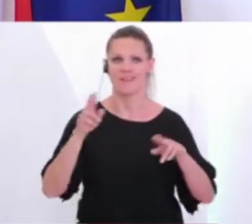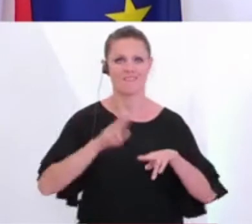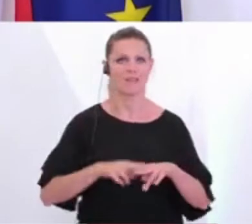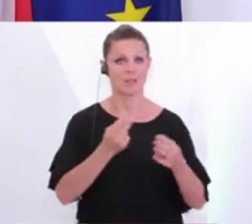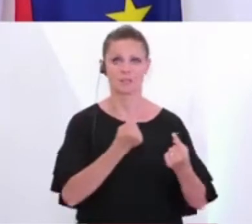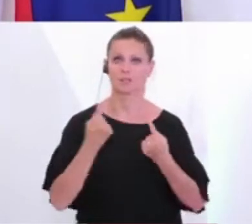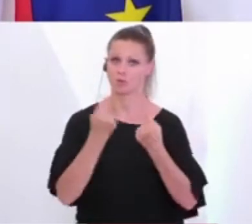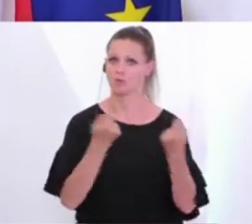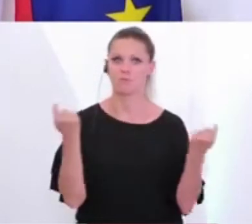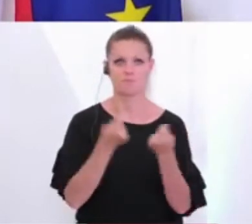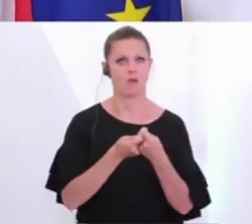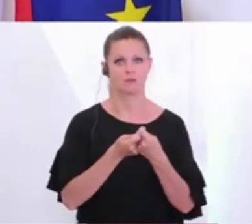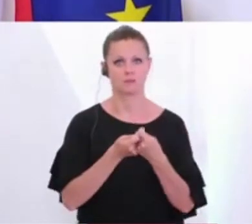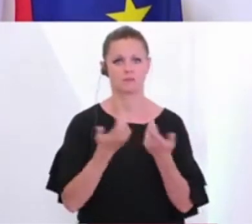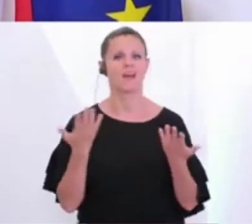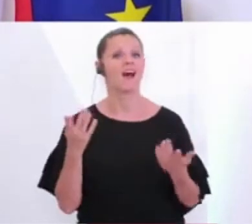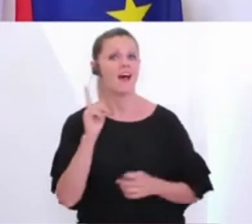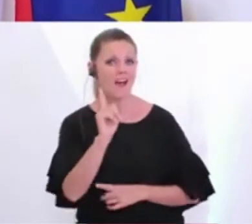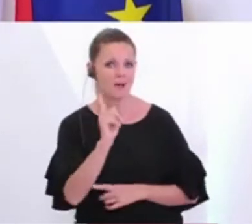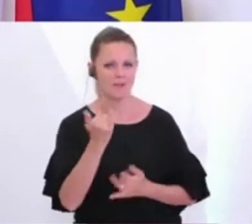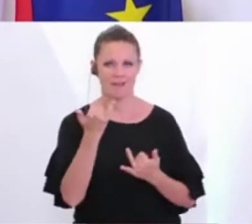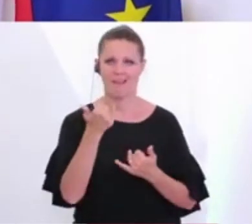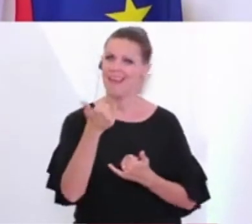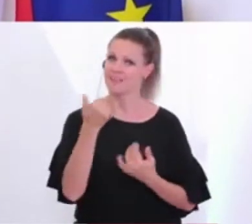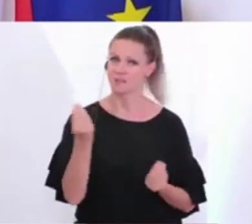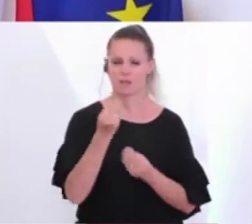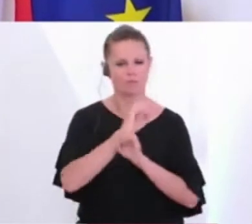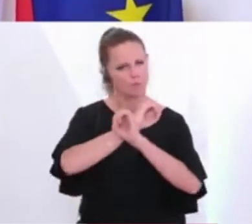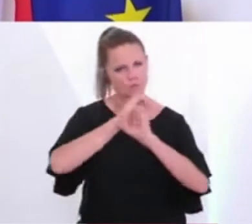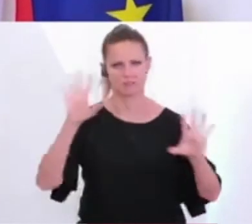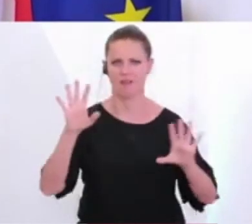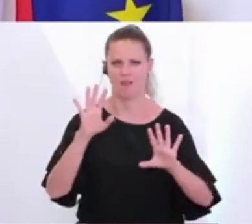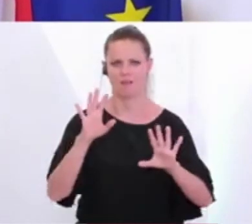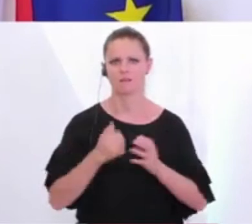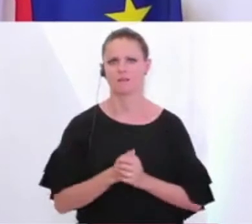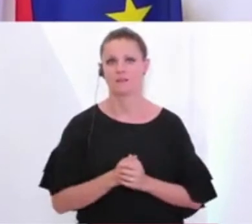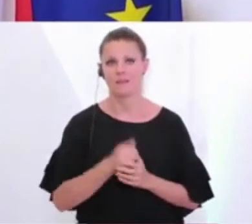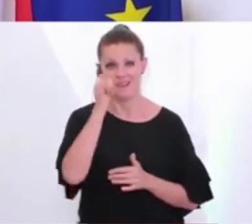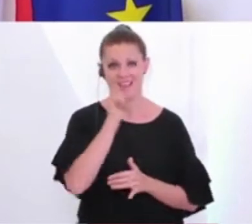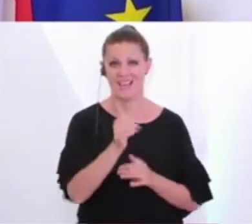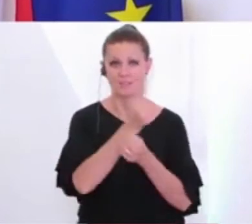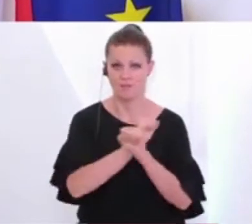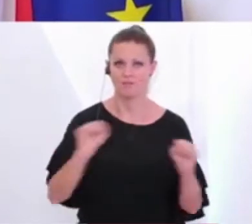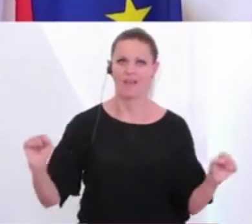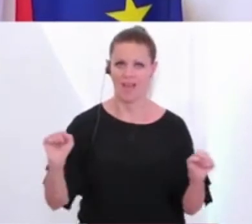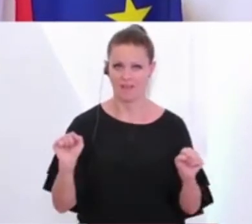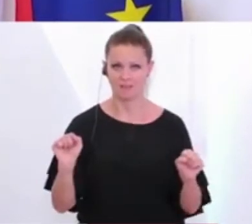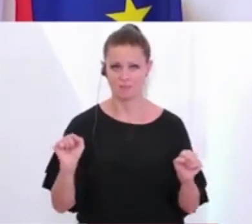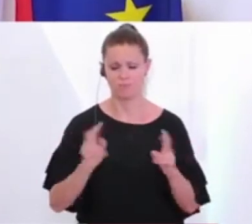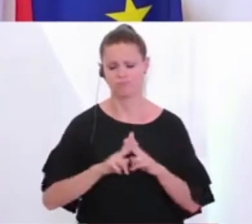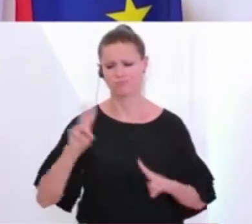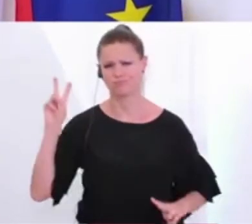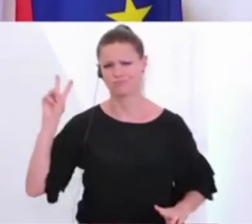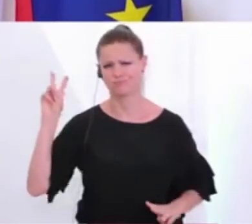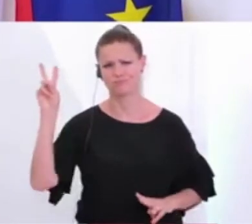die Situation zulässt. Aber man muss eines sich ganz im Klaren sein. Was die Reisefreiheit betrifft, sind wir noch meilenweit von